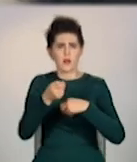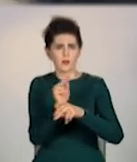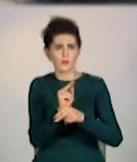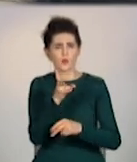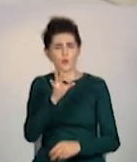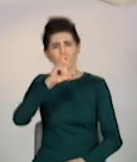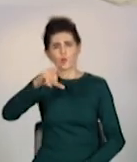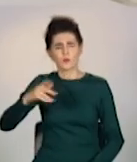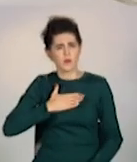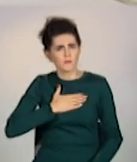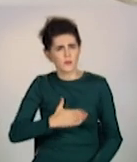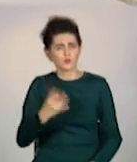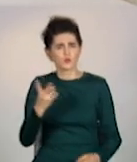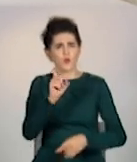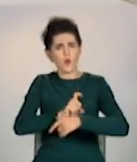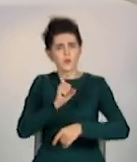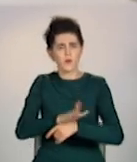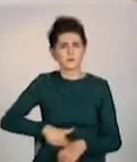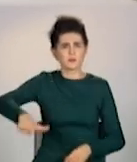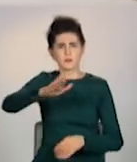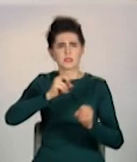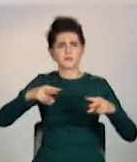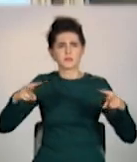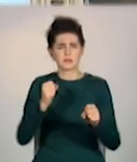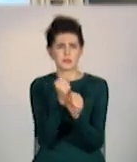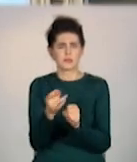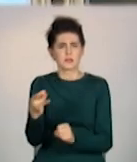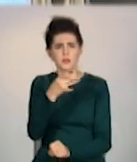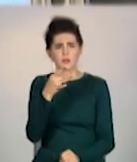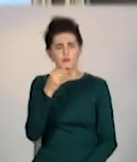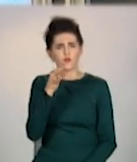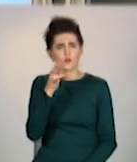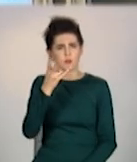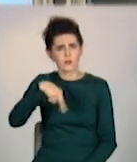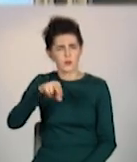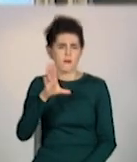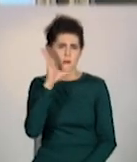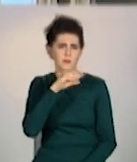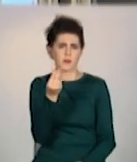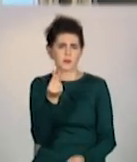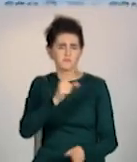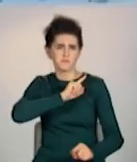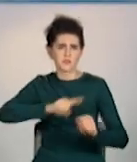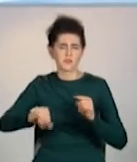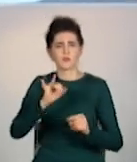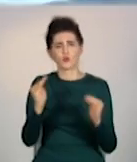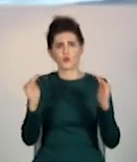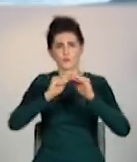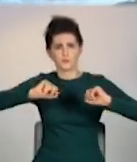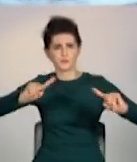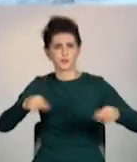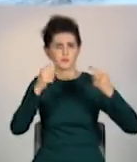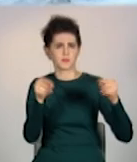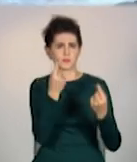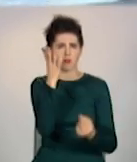наполягають. На Донбасі варто створити регіональний фонд. Тоді й гроші надходитимуть швидше, та інфраструктурні проєкти не